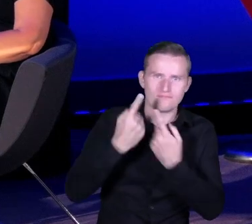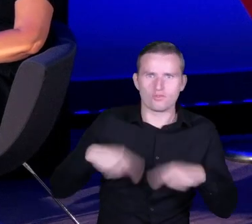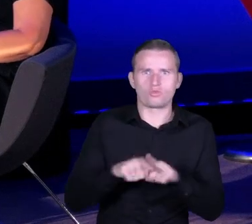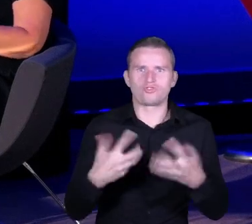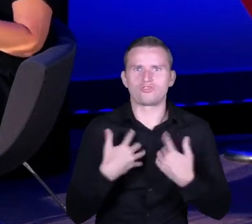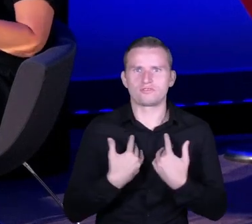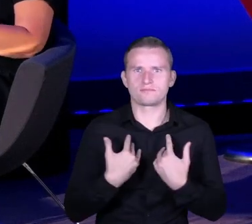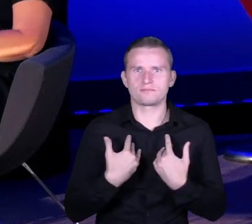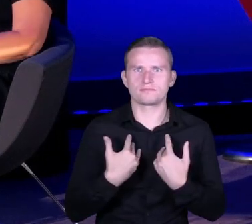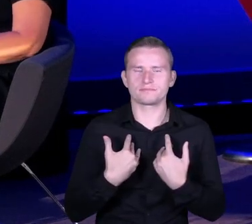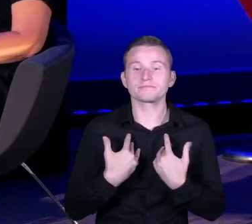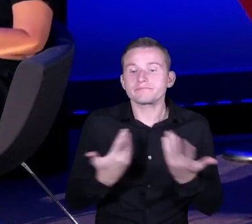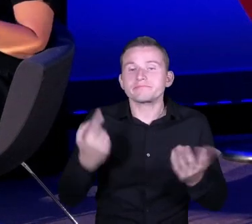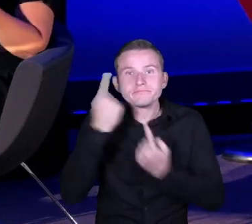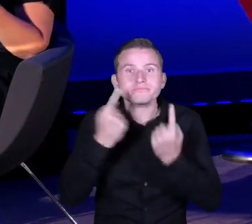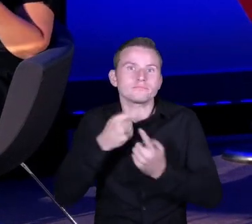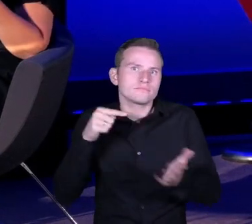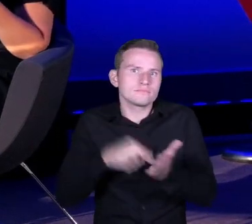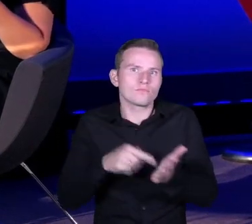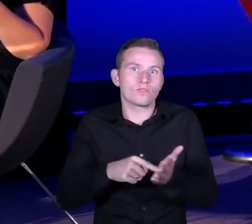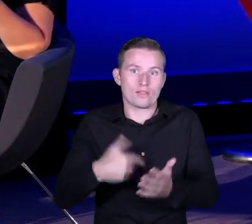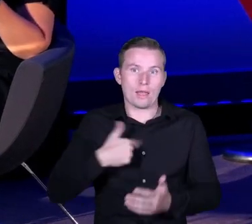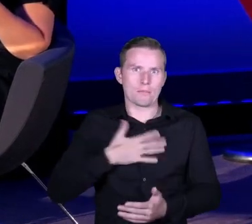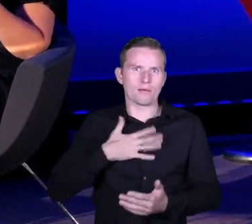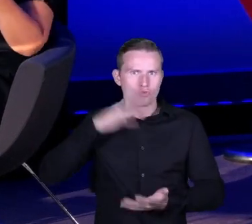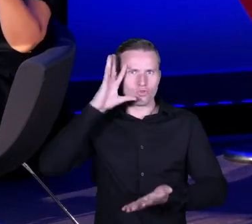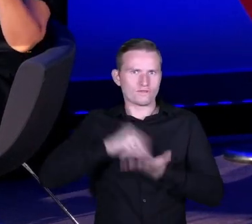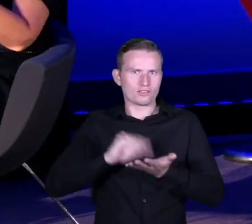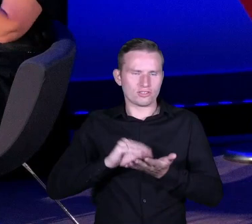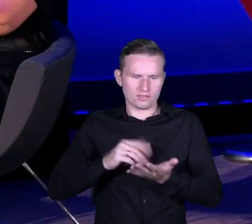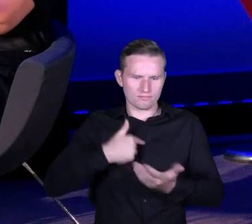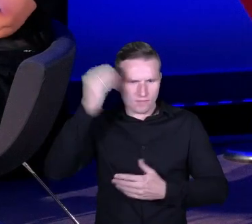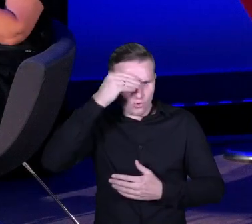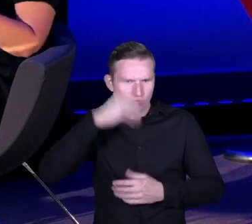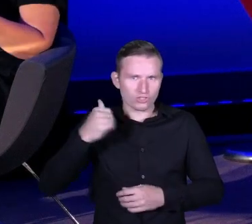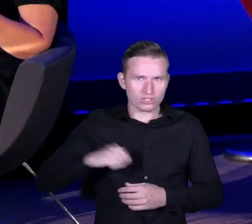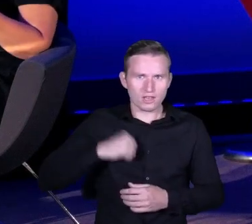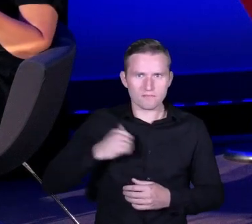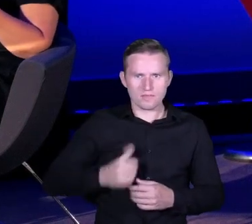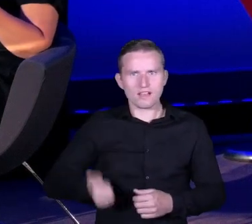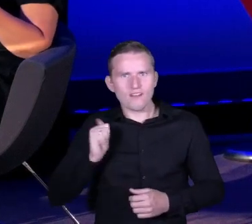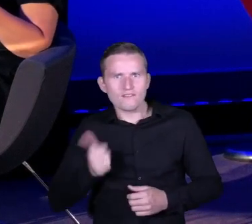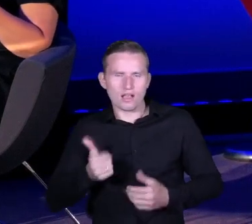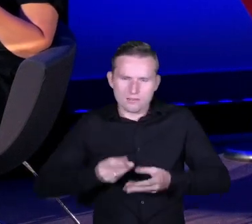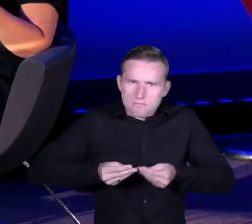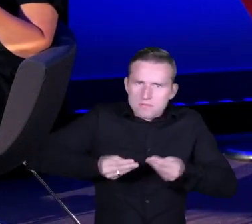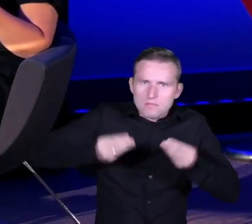wtedy, kiedy mam za sobą to doświadczenie, właśnie kształcenia, czy rozwijania kompetencji